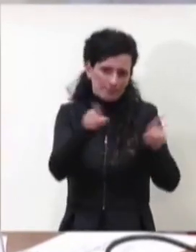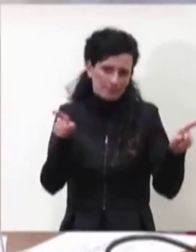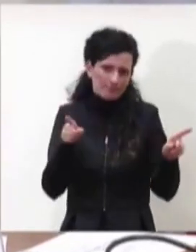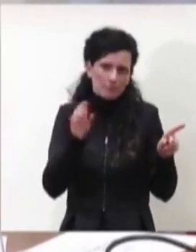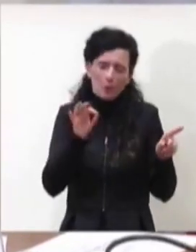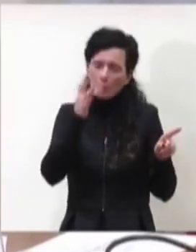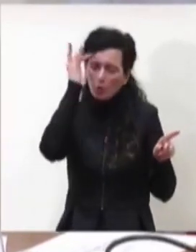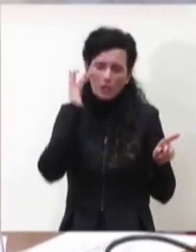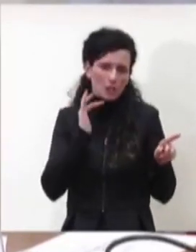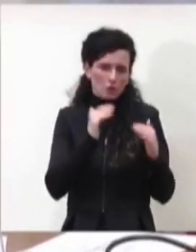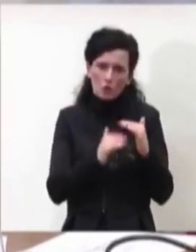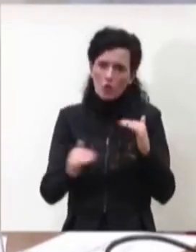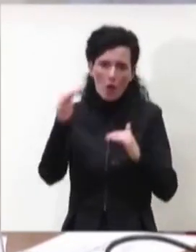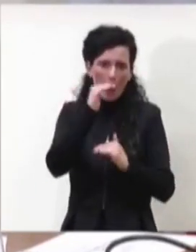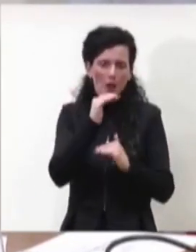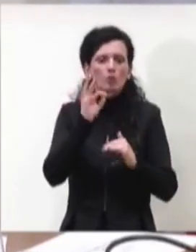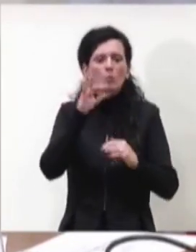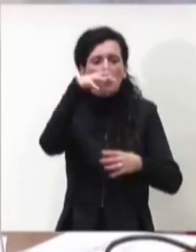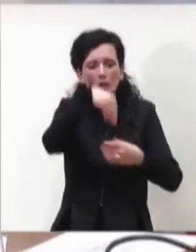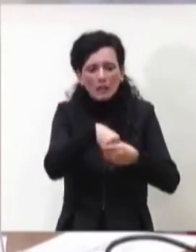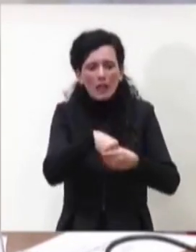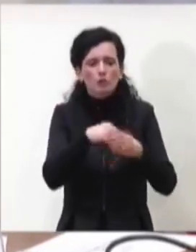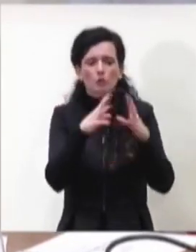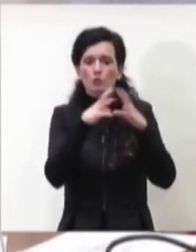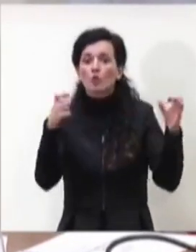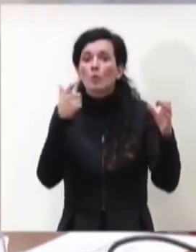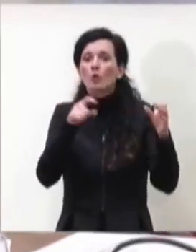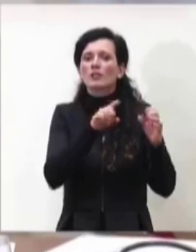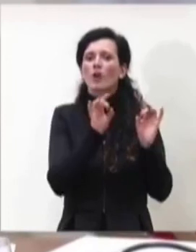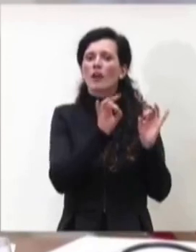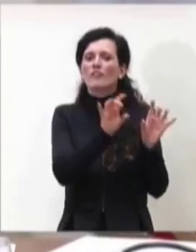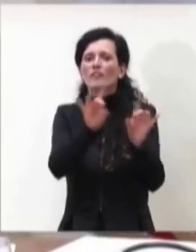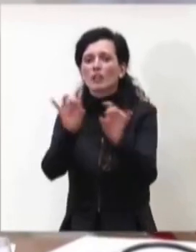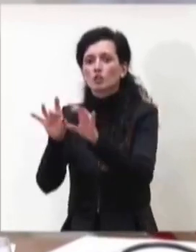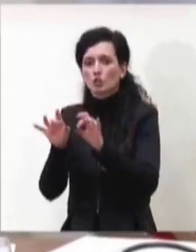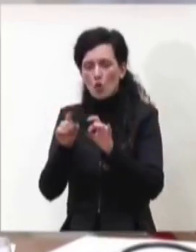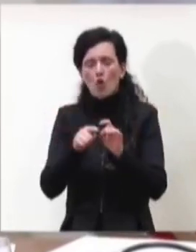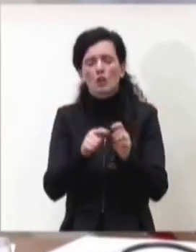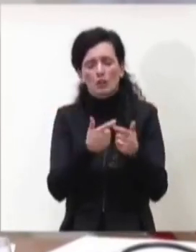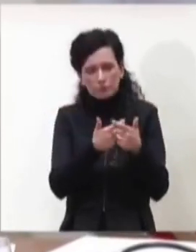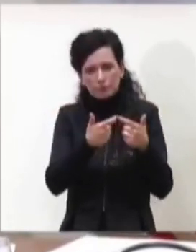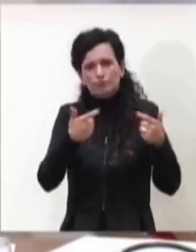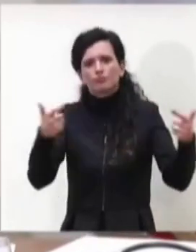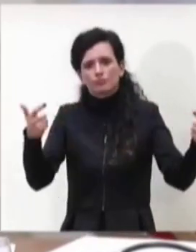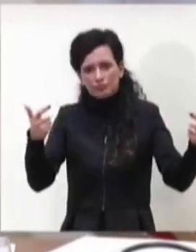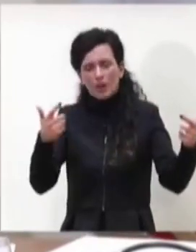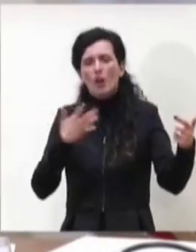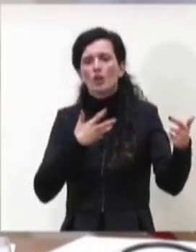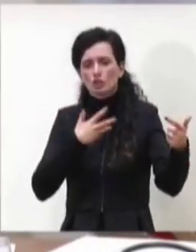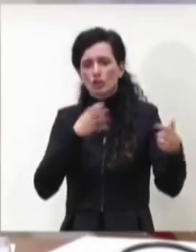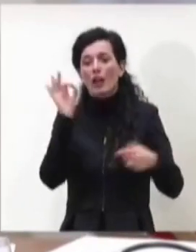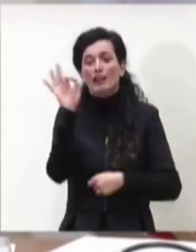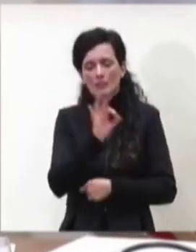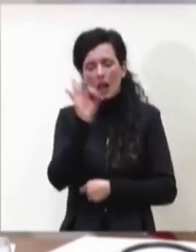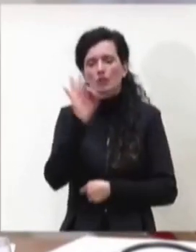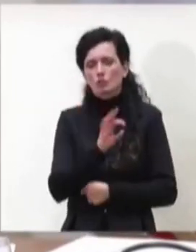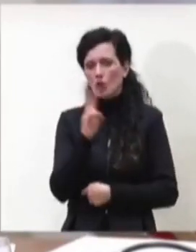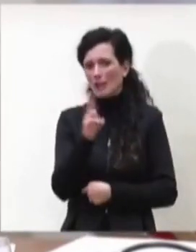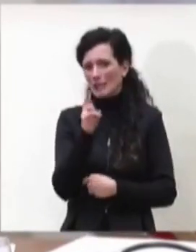strutture all'interno delle quali la diffusione dell'infezione è stata caratterizzata da elevati tassi di letalità